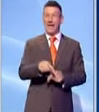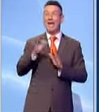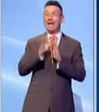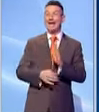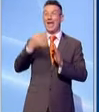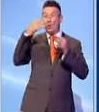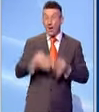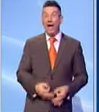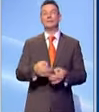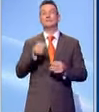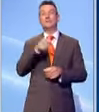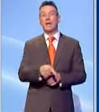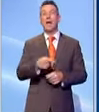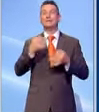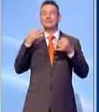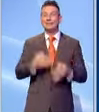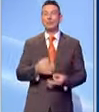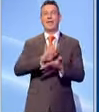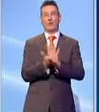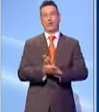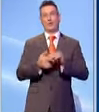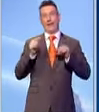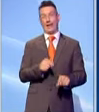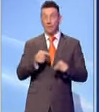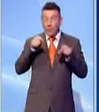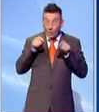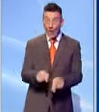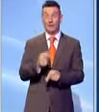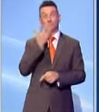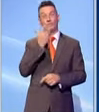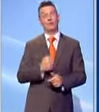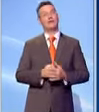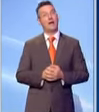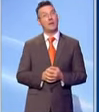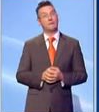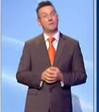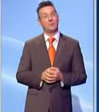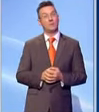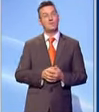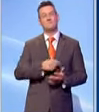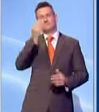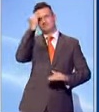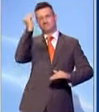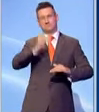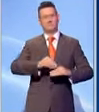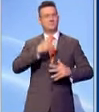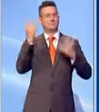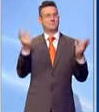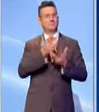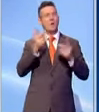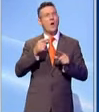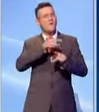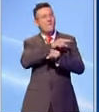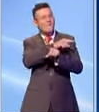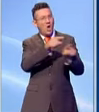garantita, in sicurezza, con un contratto. Questo noi vogliamo. I obsoleti e neoluddisti, siete